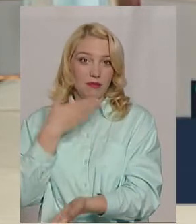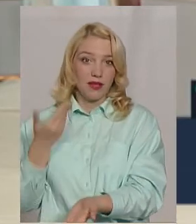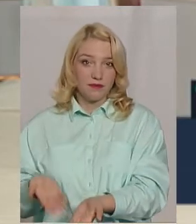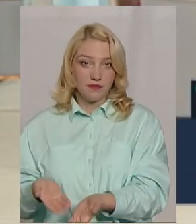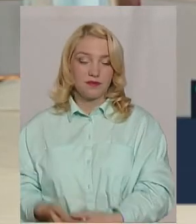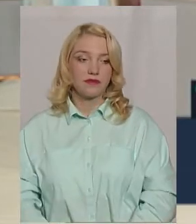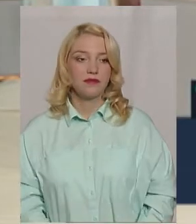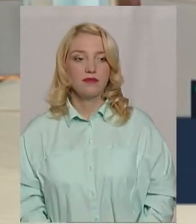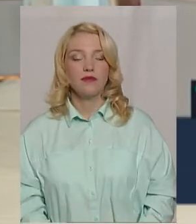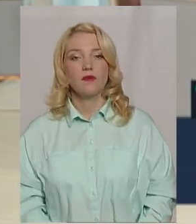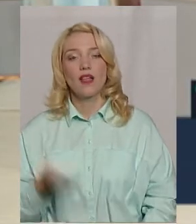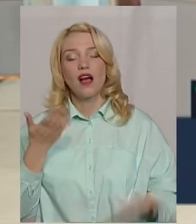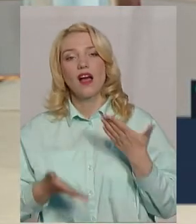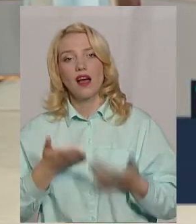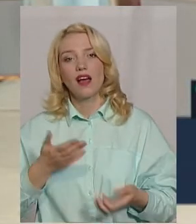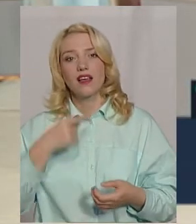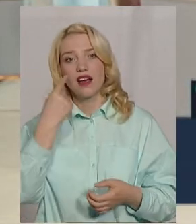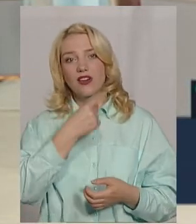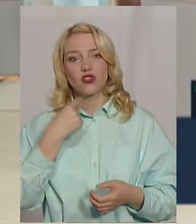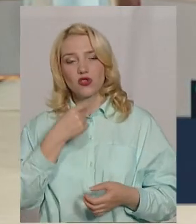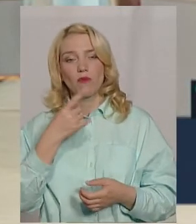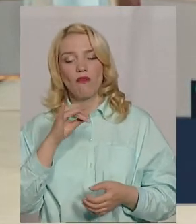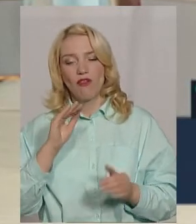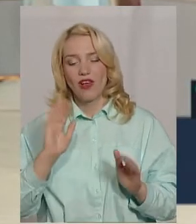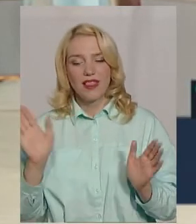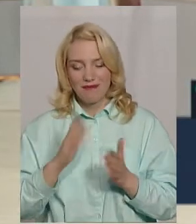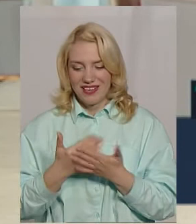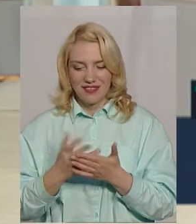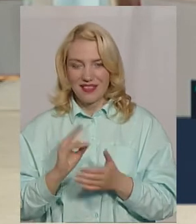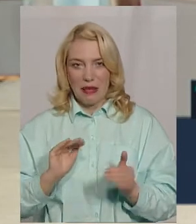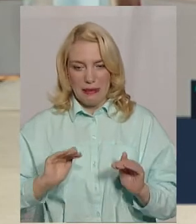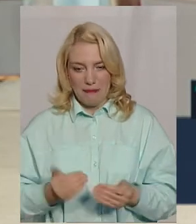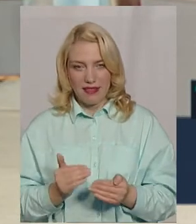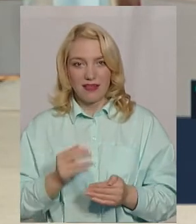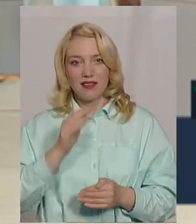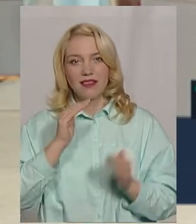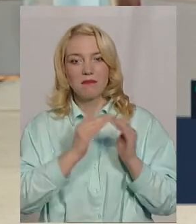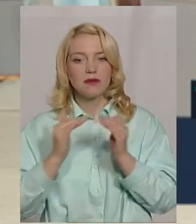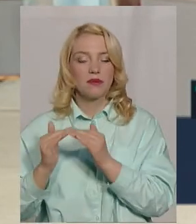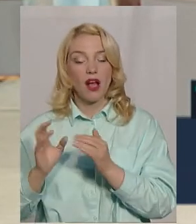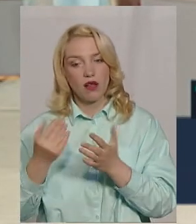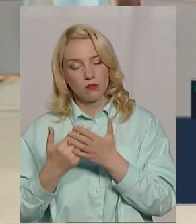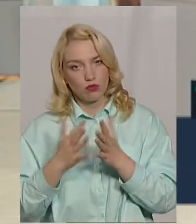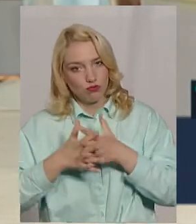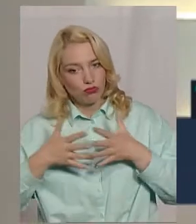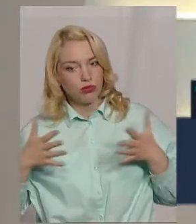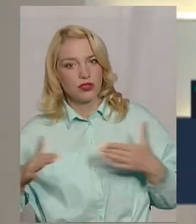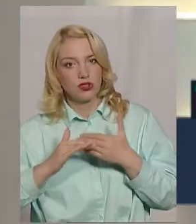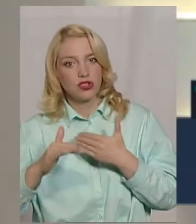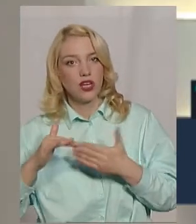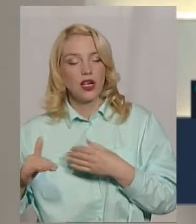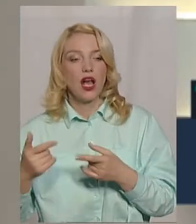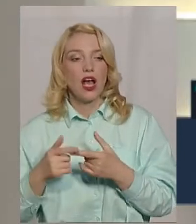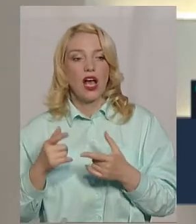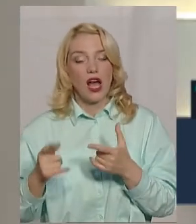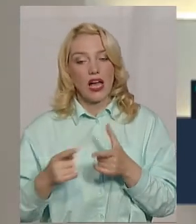А от якщо мова йде все ж таки не про маленькі приватні, при садибі, там, господарства, а про більші, то якщо